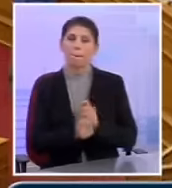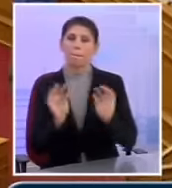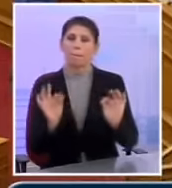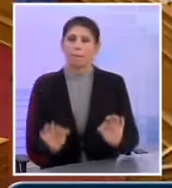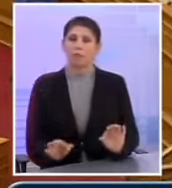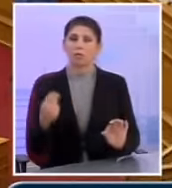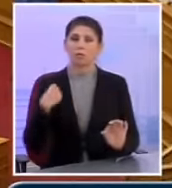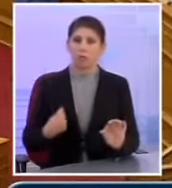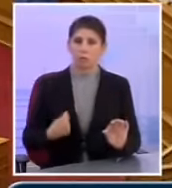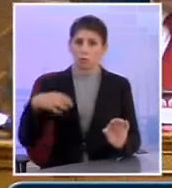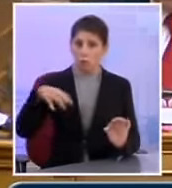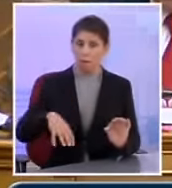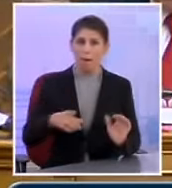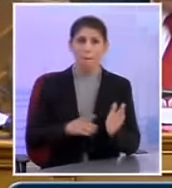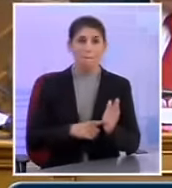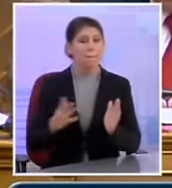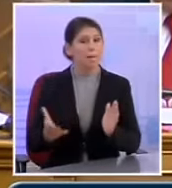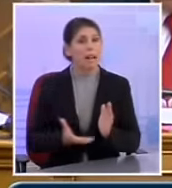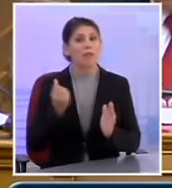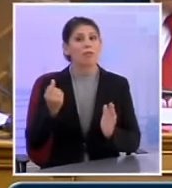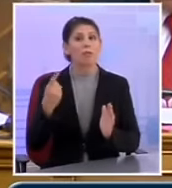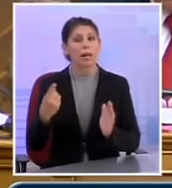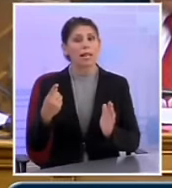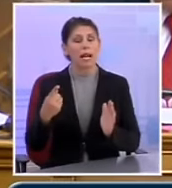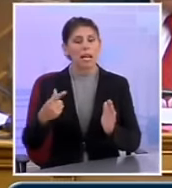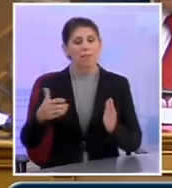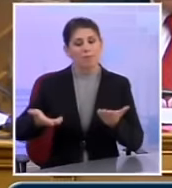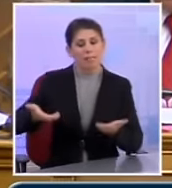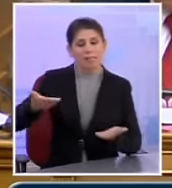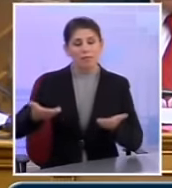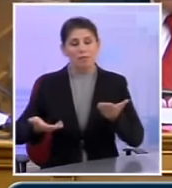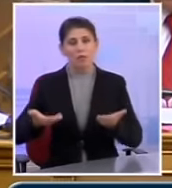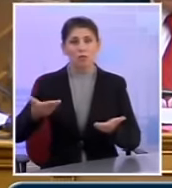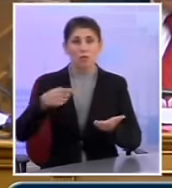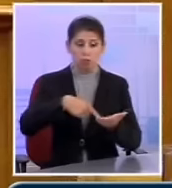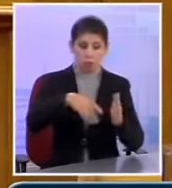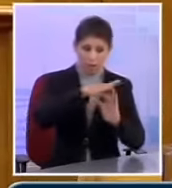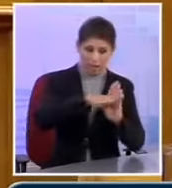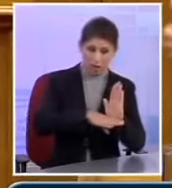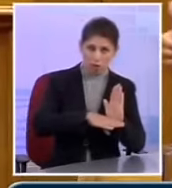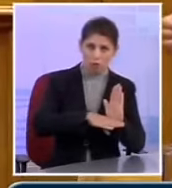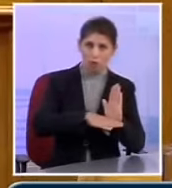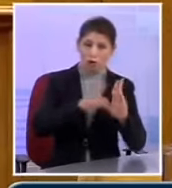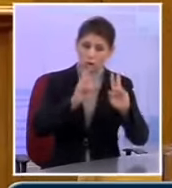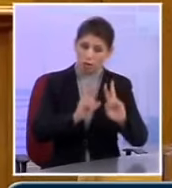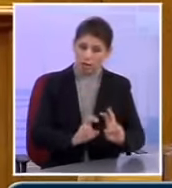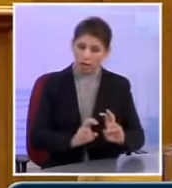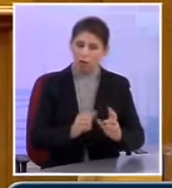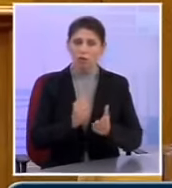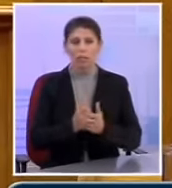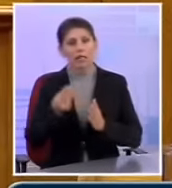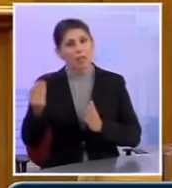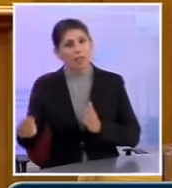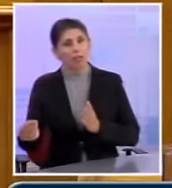δημοσίου τομέα. Πρέπει να βρούμε έναν συμβασμό ανάμεσα στους κανόνες, στον έλεγχο αλλά και να